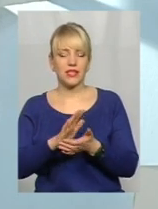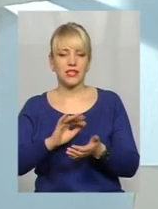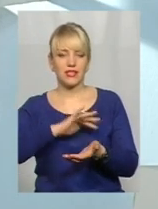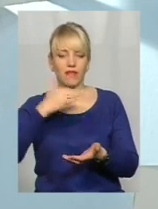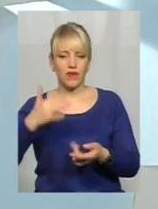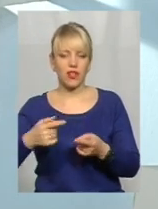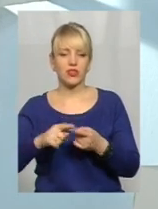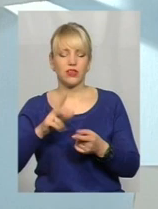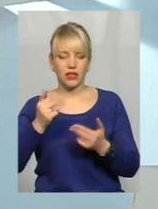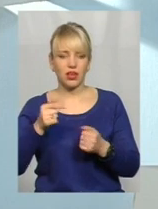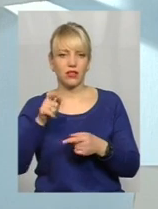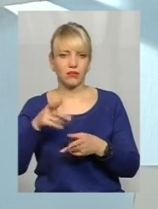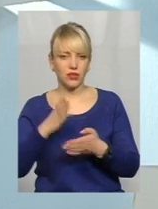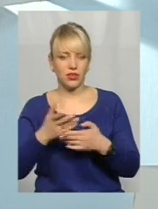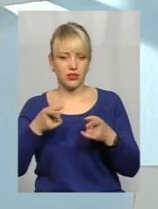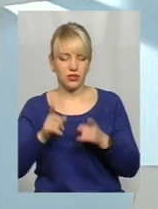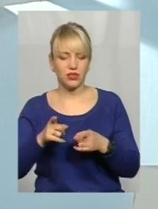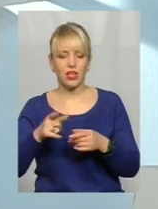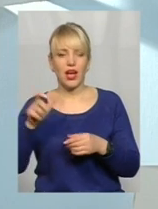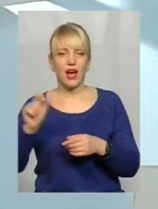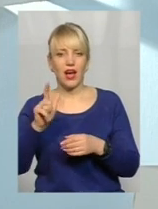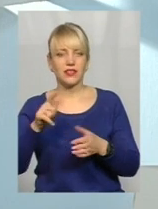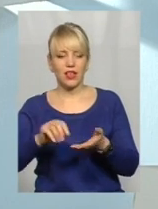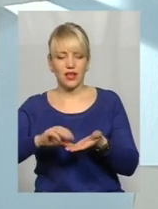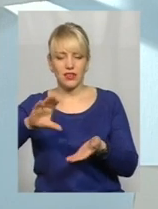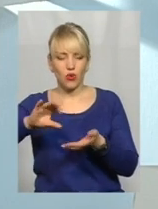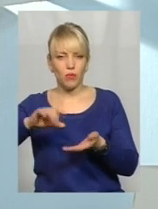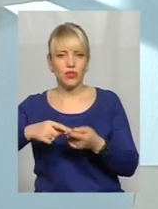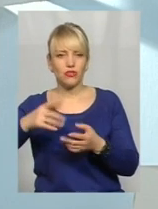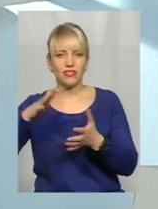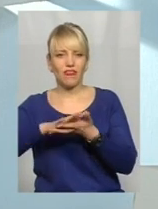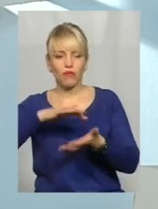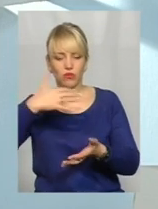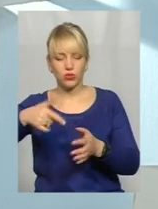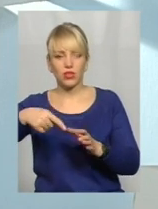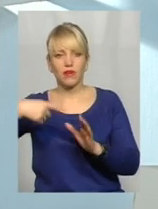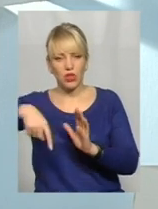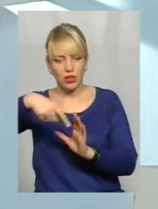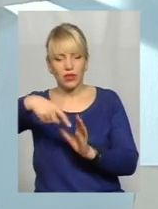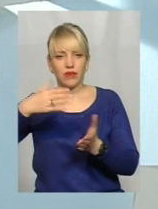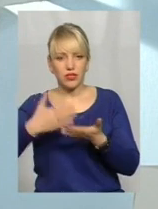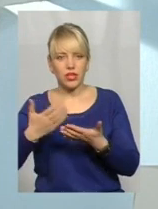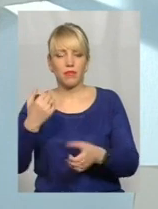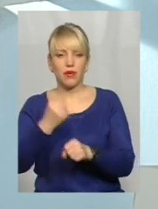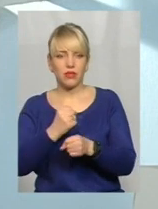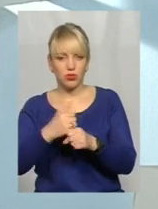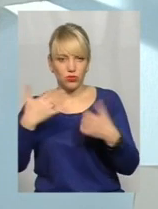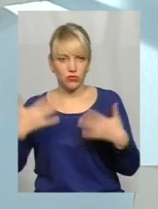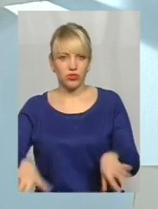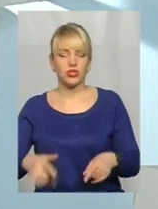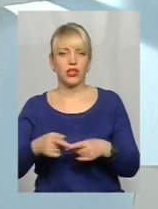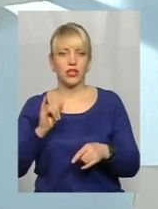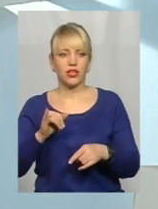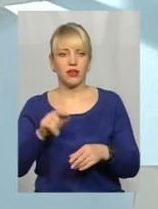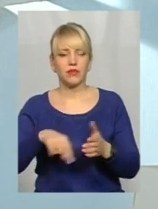вибирає той газ, який скупичився і який викликає пожежі і він вже працює. Міська рада оголосила конкурс і